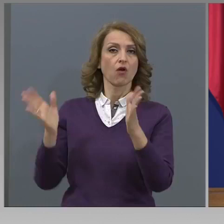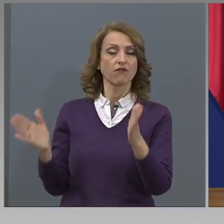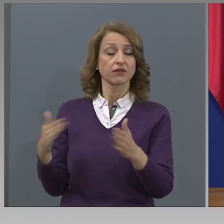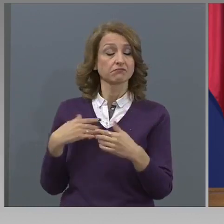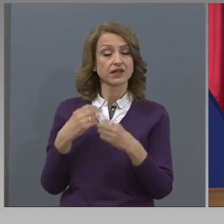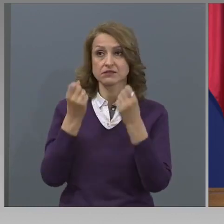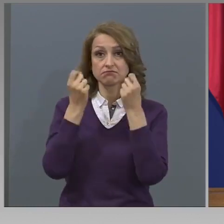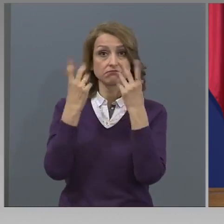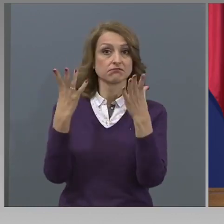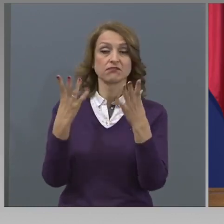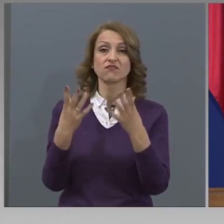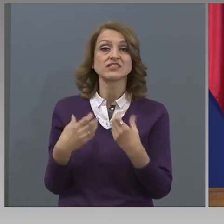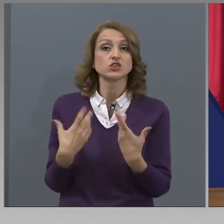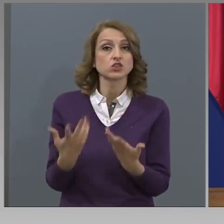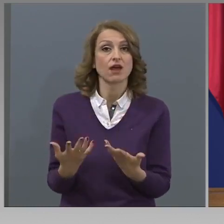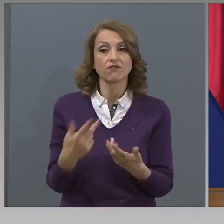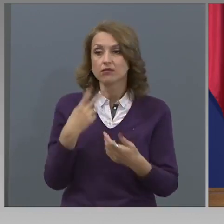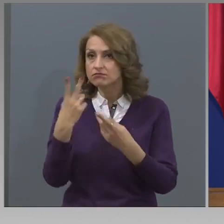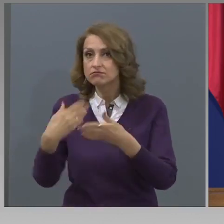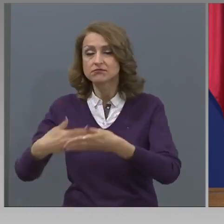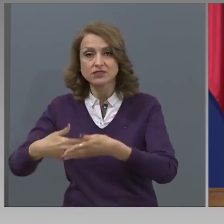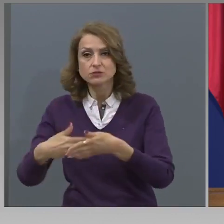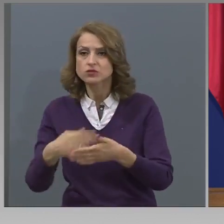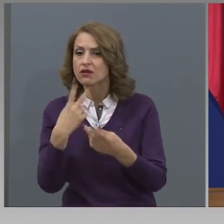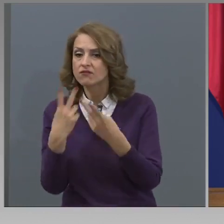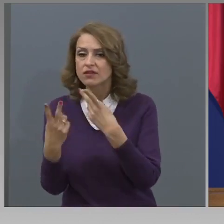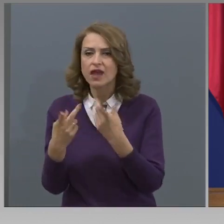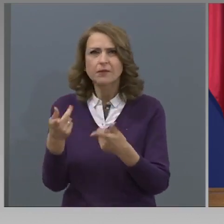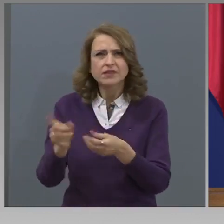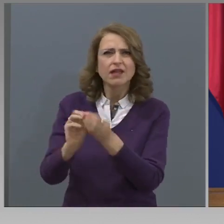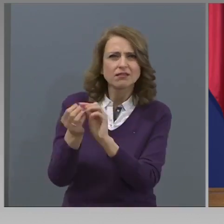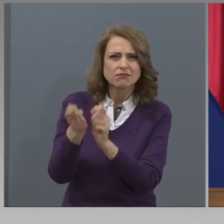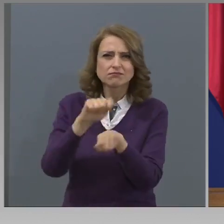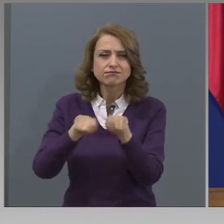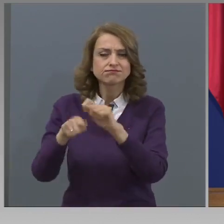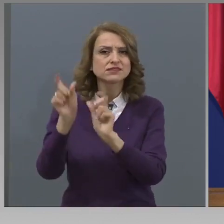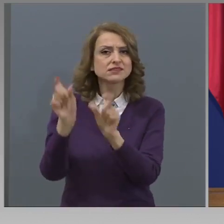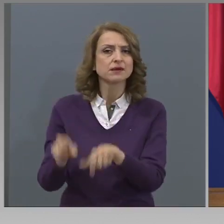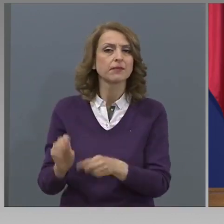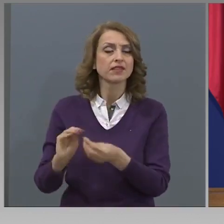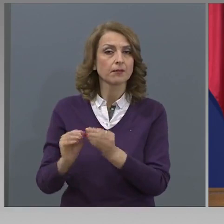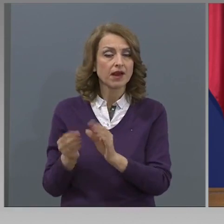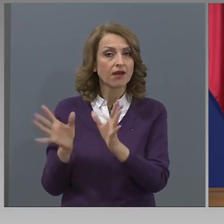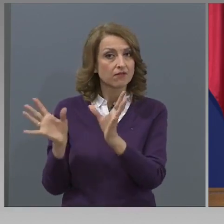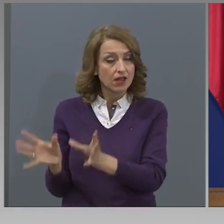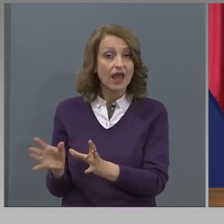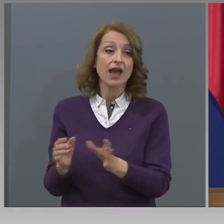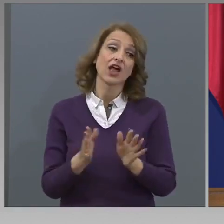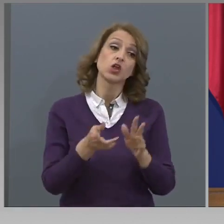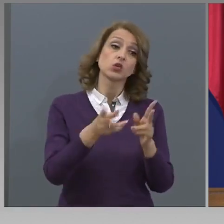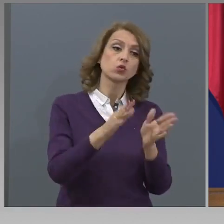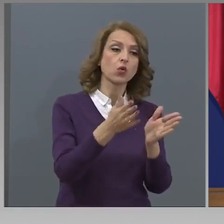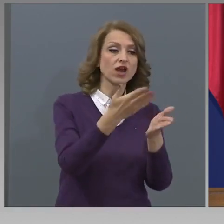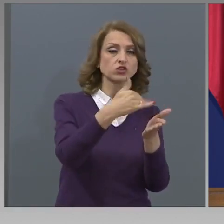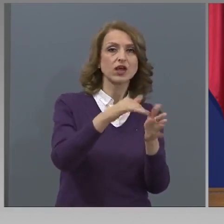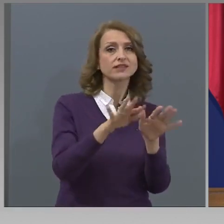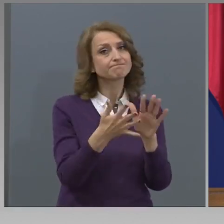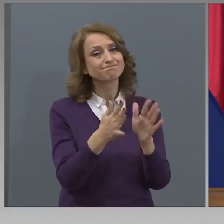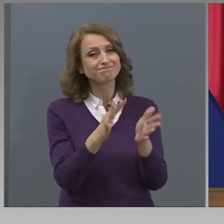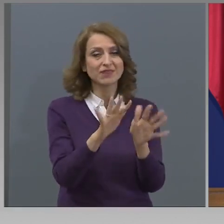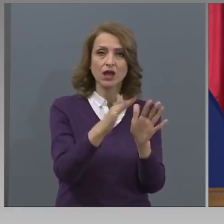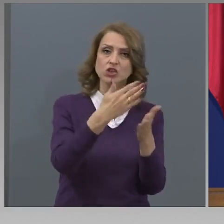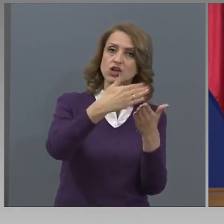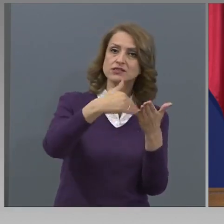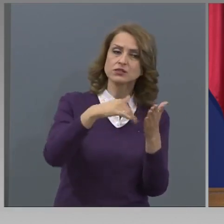от учителите, с които се запознах и видях какви продукти създават. Друга част от учителите бяха частично подготвени.